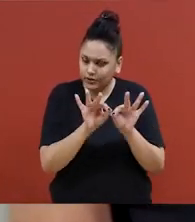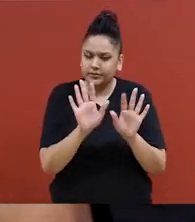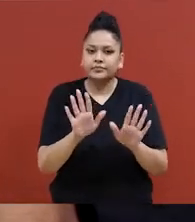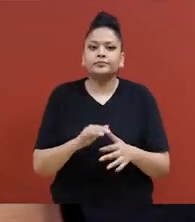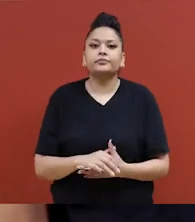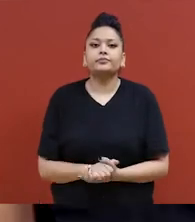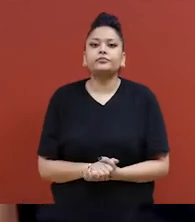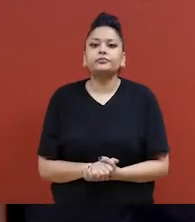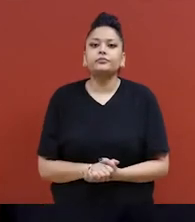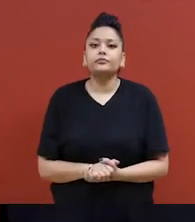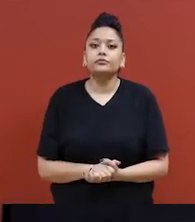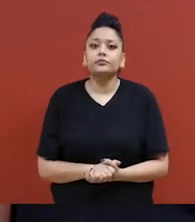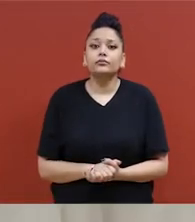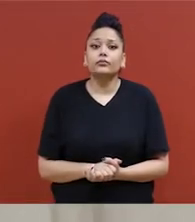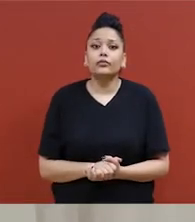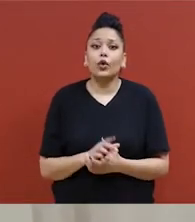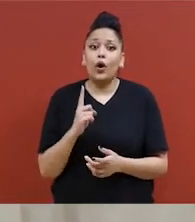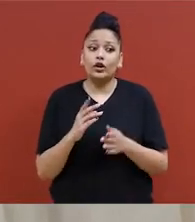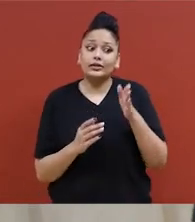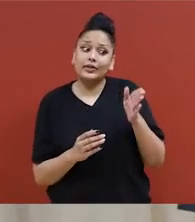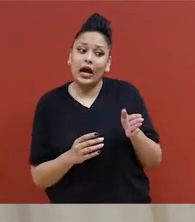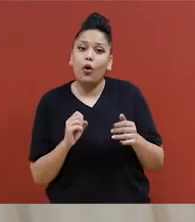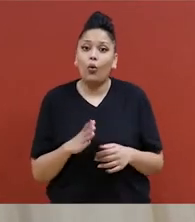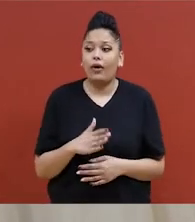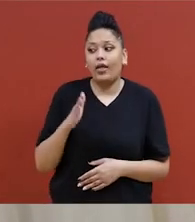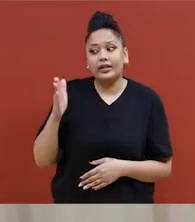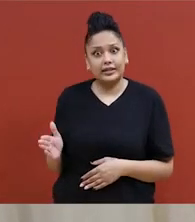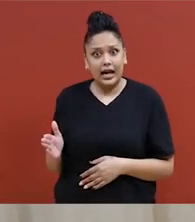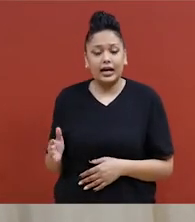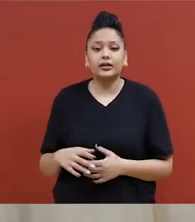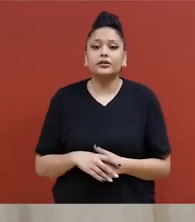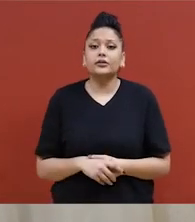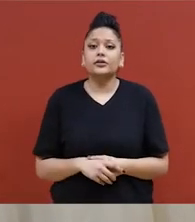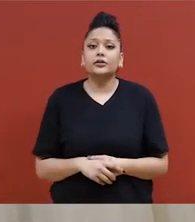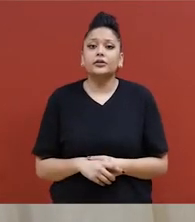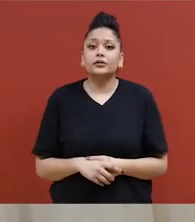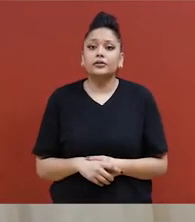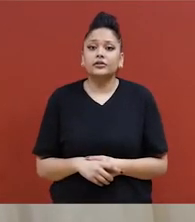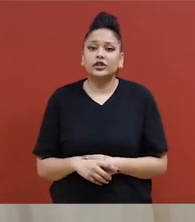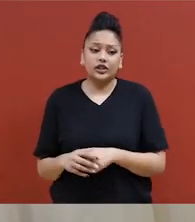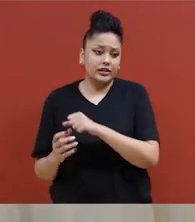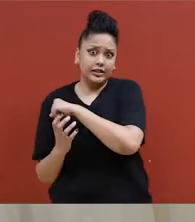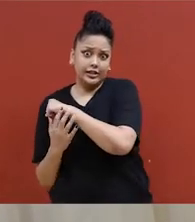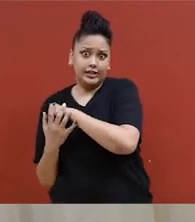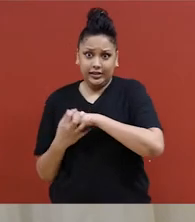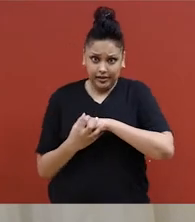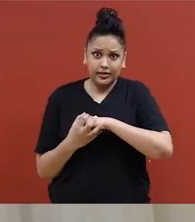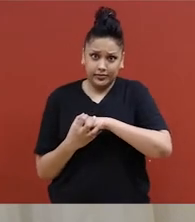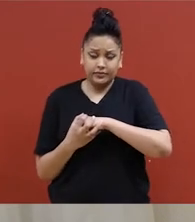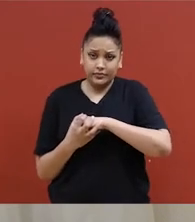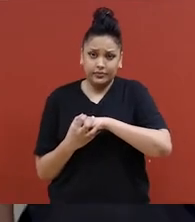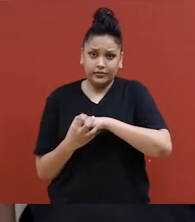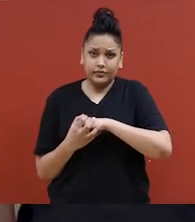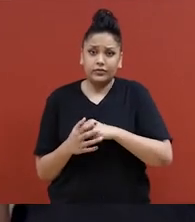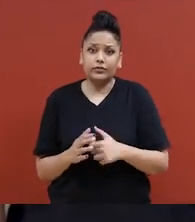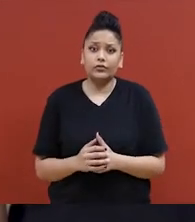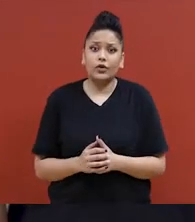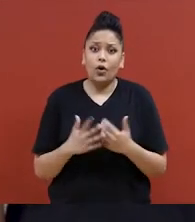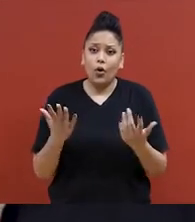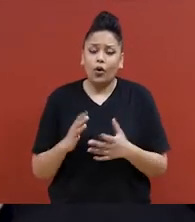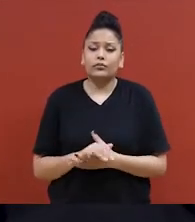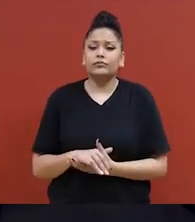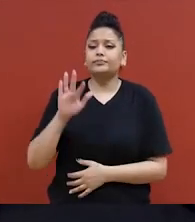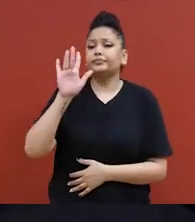Si j'utilise une moitié de mon corps, je peux former un point ferme et serré et... Je